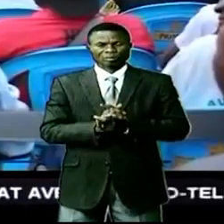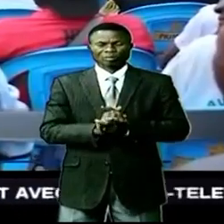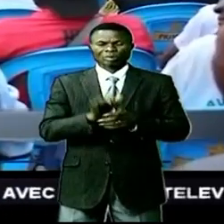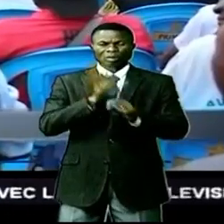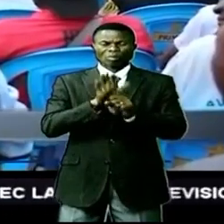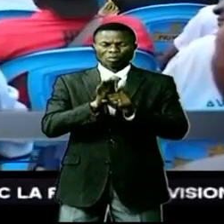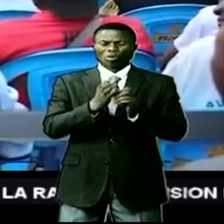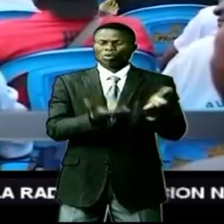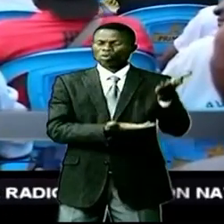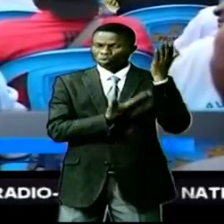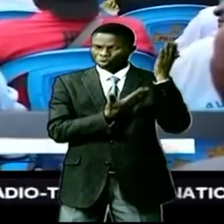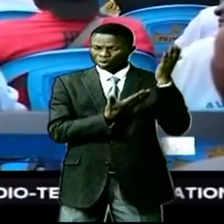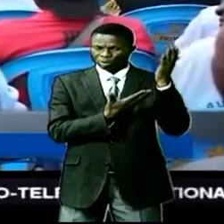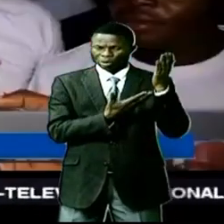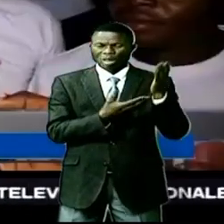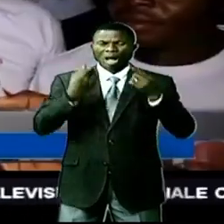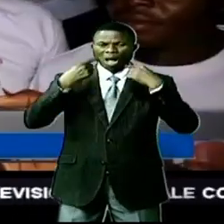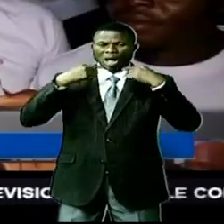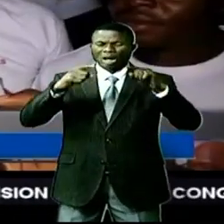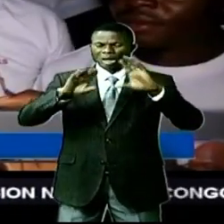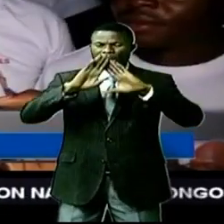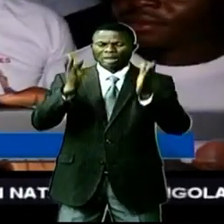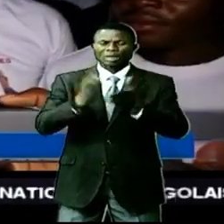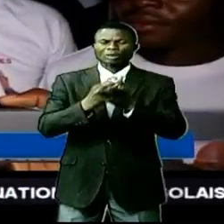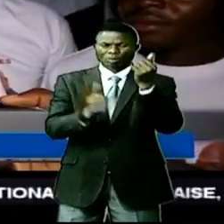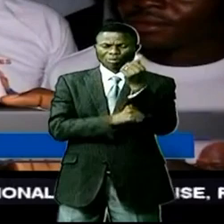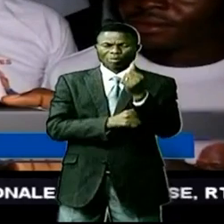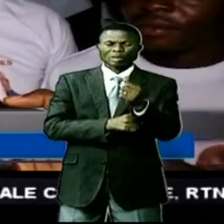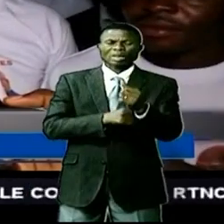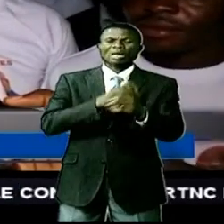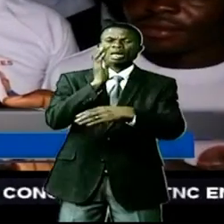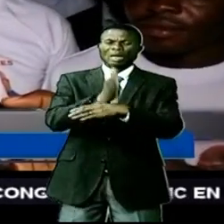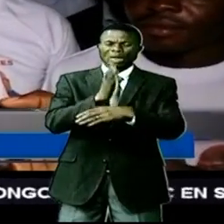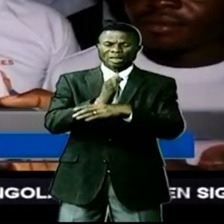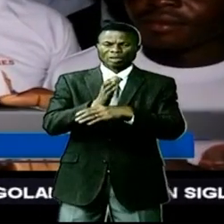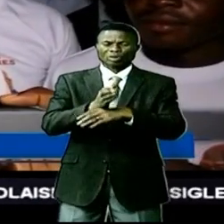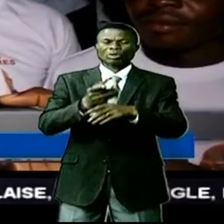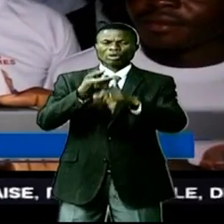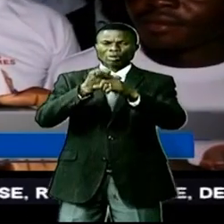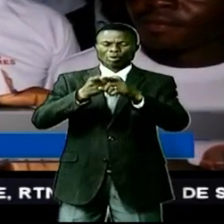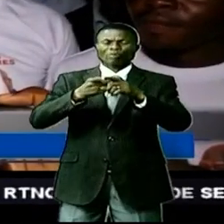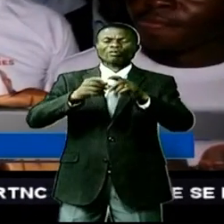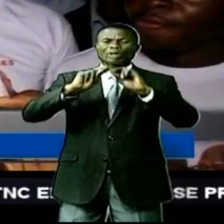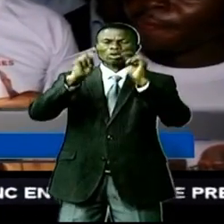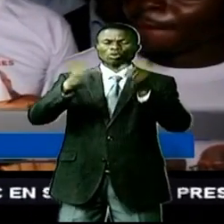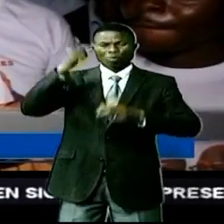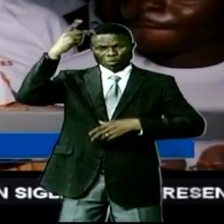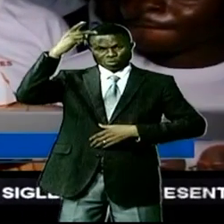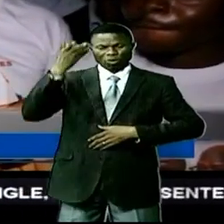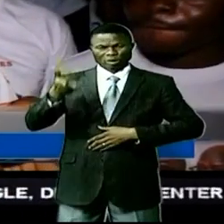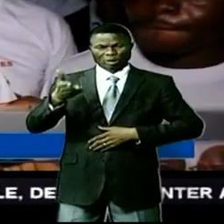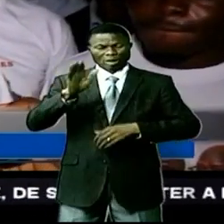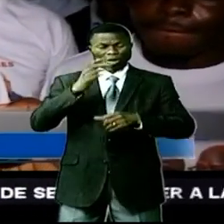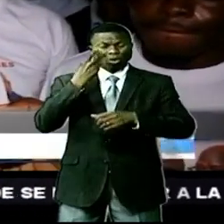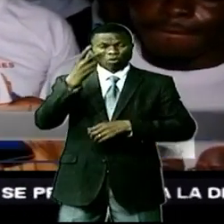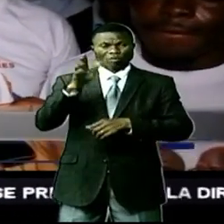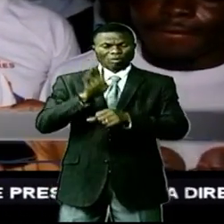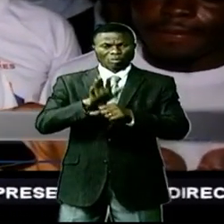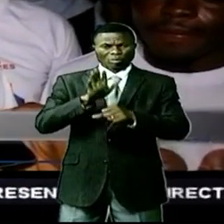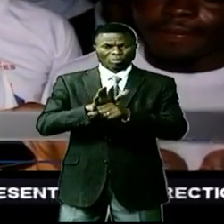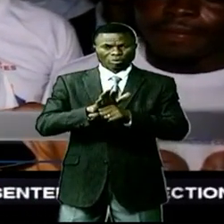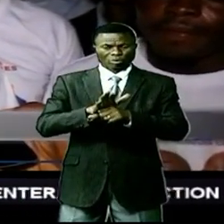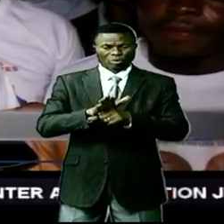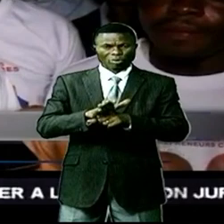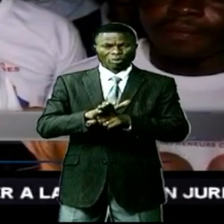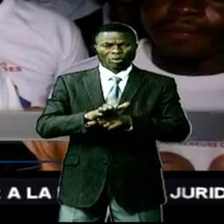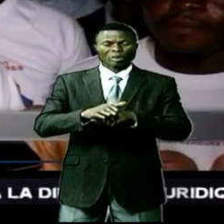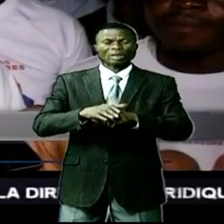important de rappeler à la base les consignes de la hiérarchie du parti. Nous voyons de plus en plus dans cette